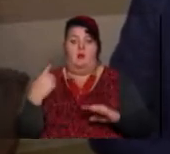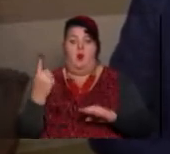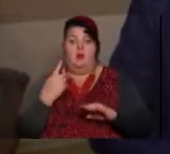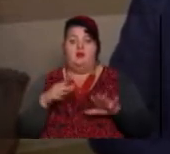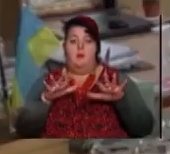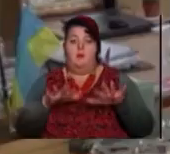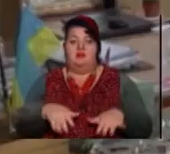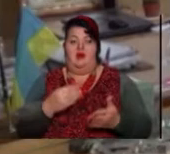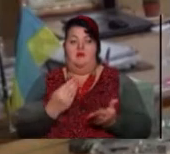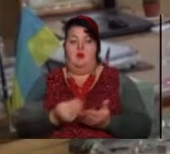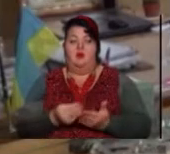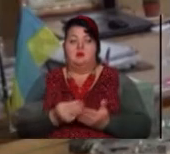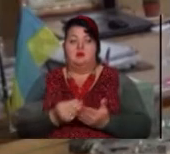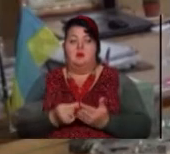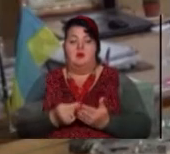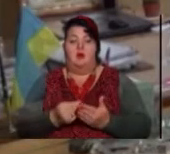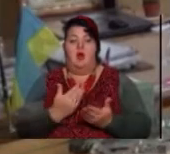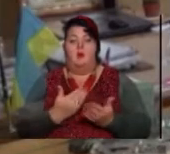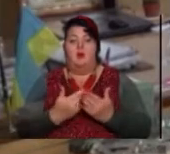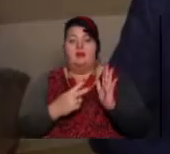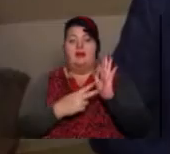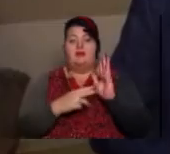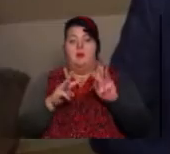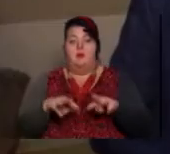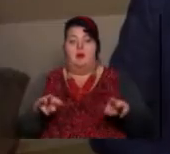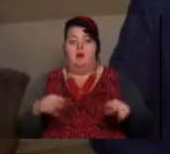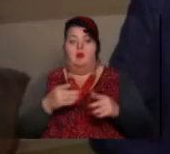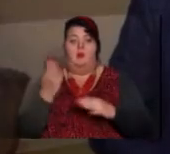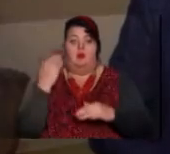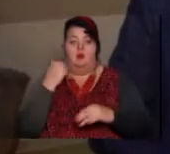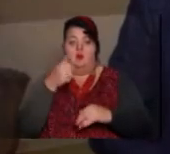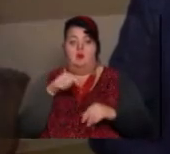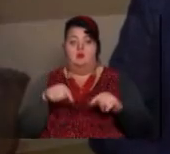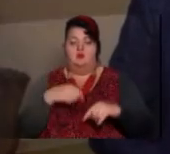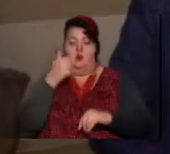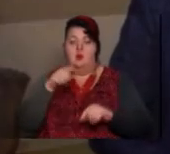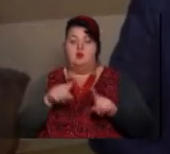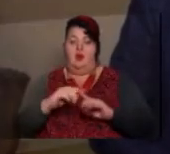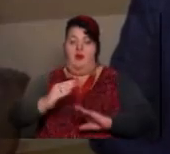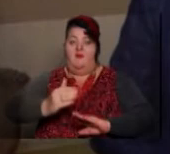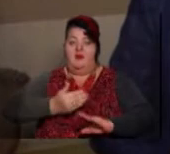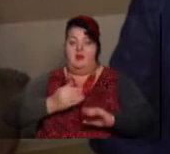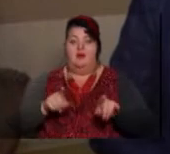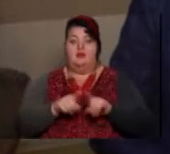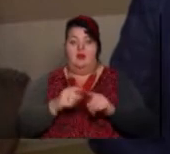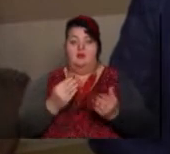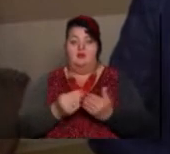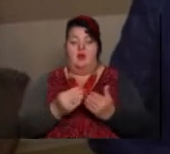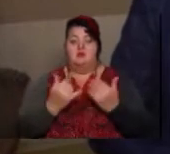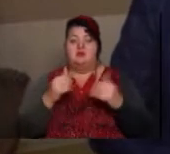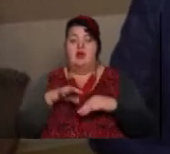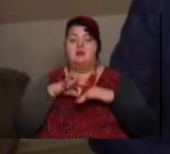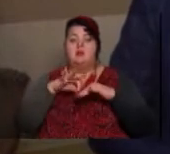місцевими коштами. Ото порядка 7 мільйонів в минулому році. В цьому році, опять-таки, виділено такі самі кошти. Зараз